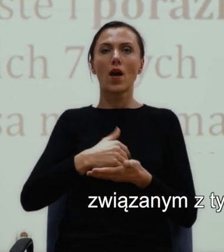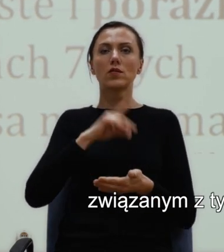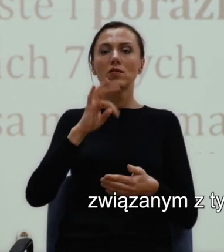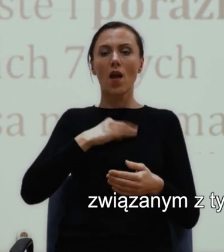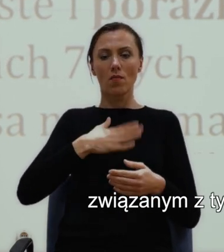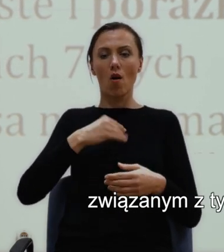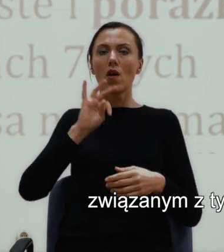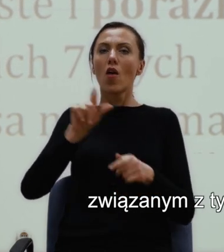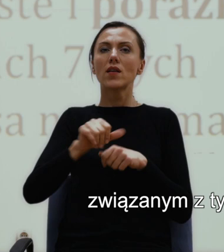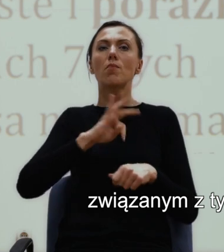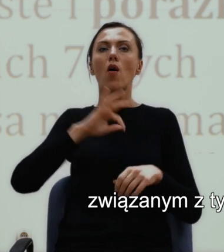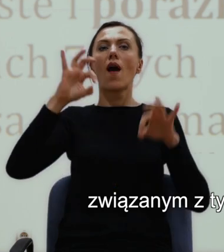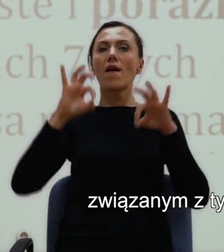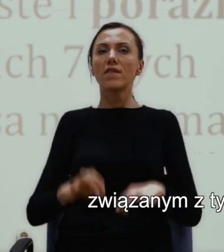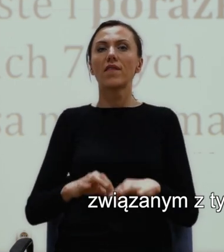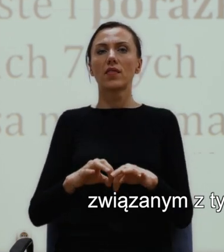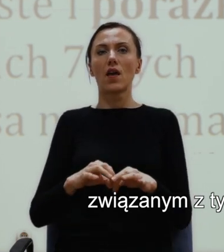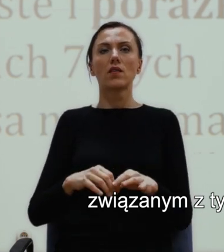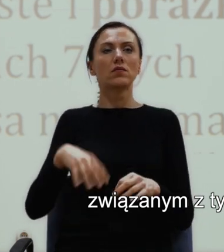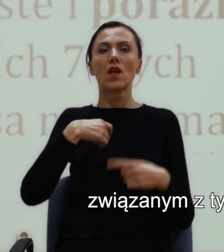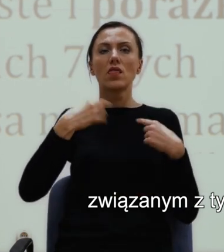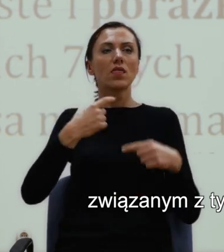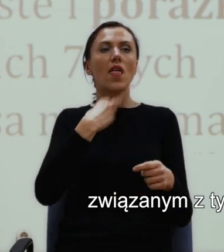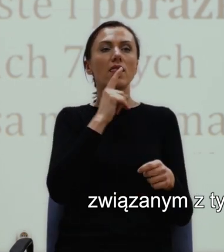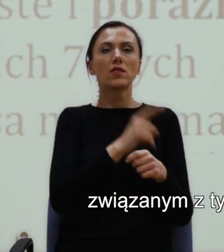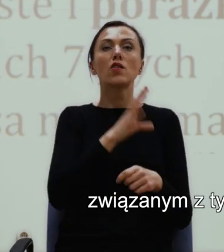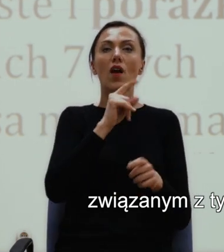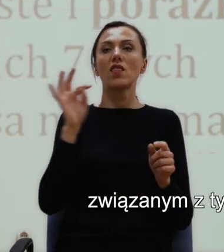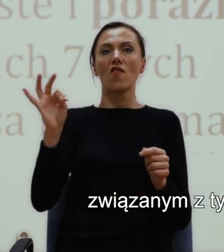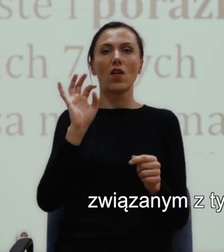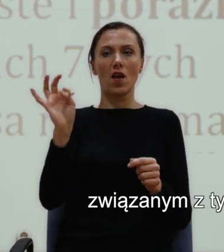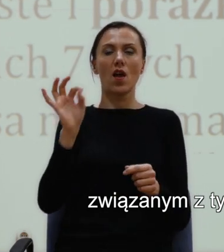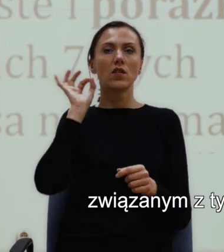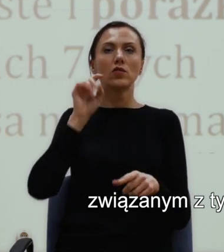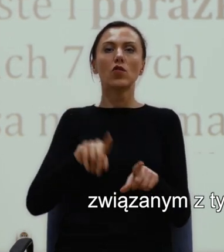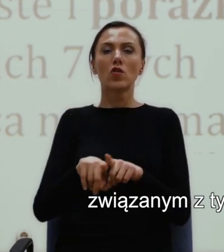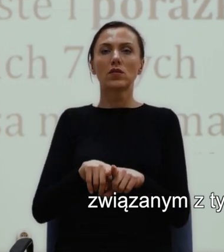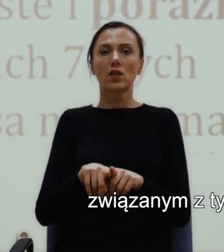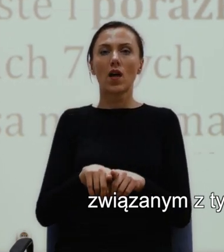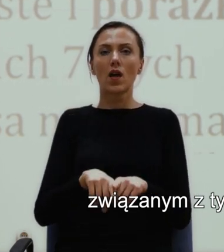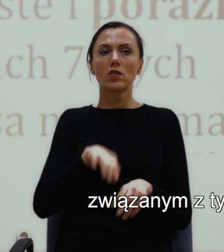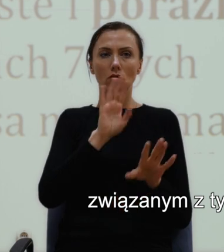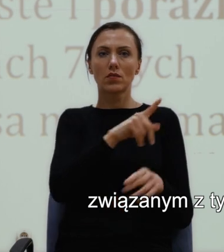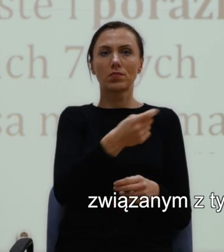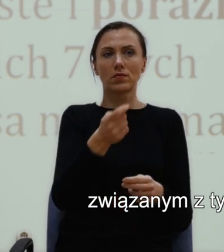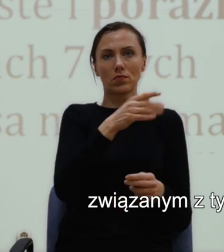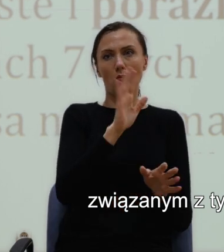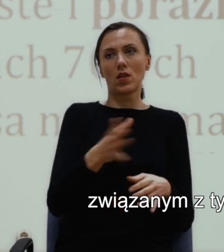że Rose została mu poniekąd odebrana. Była najbliższą